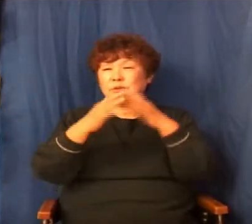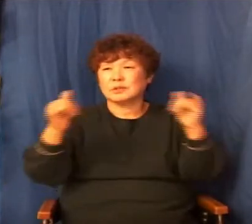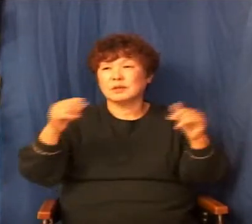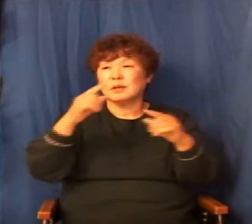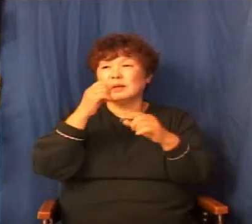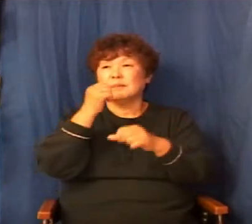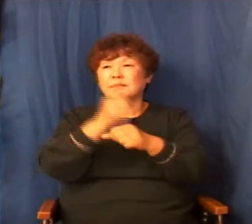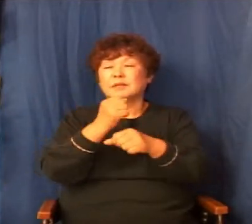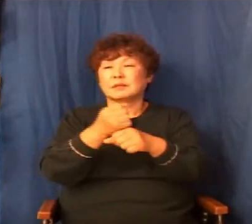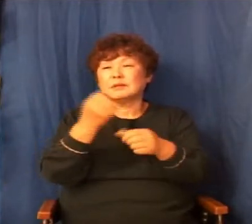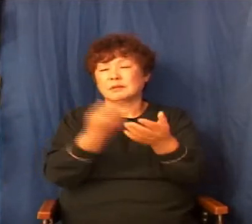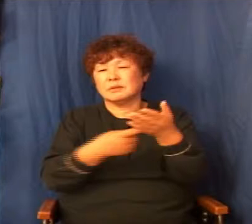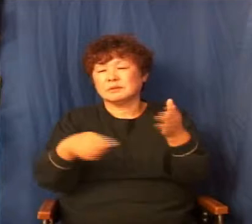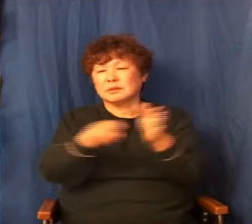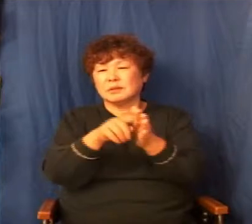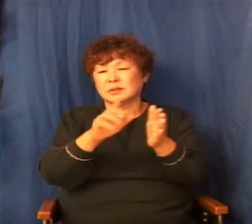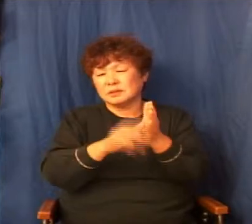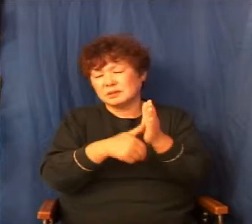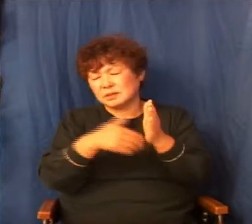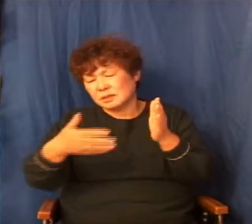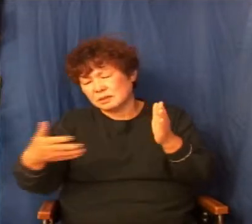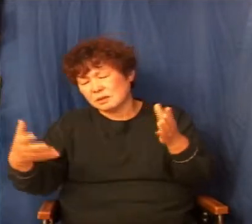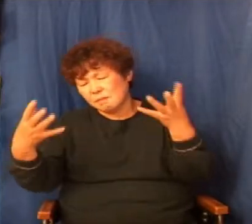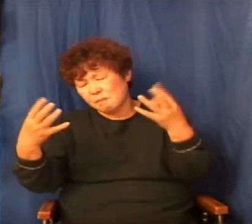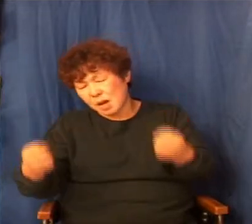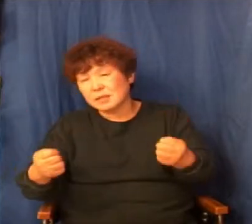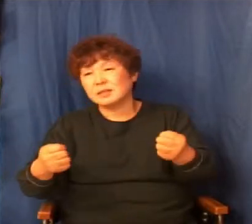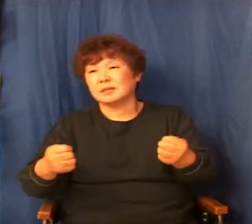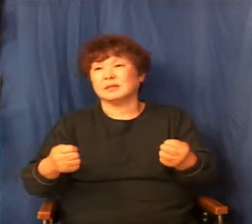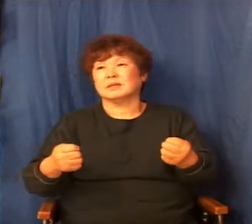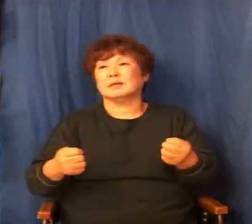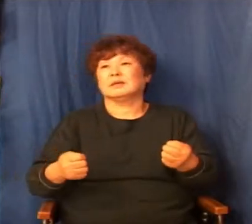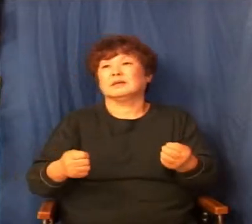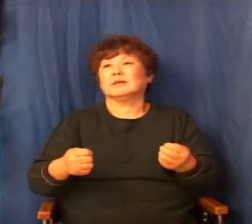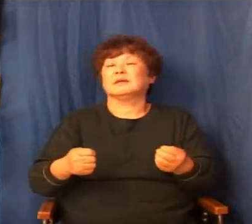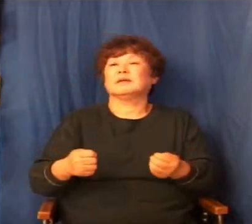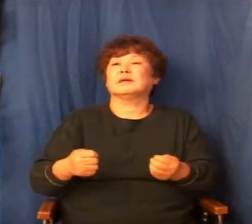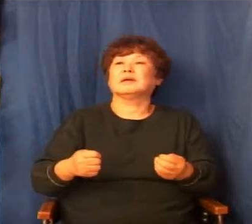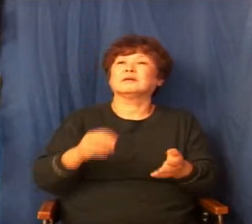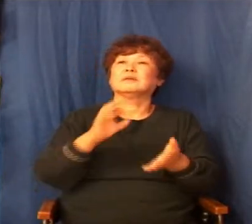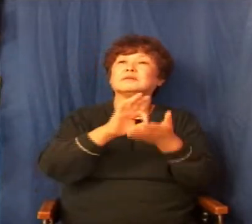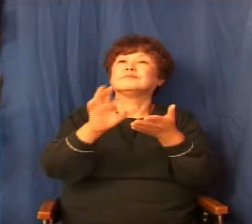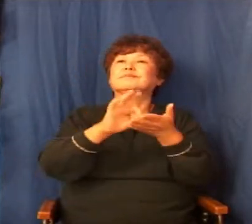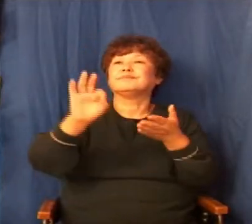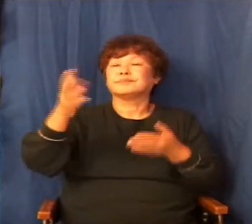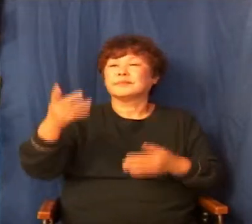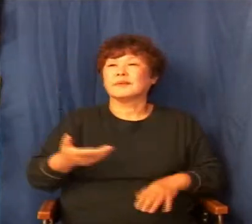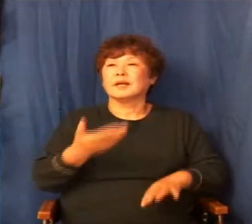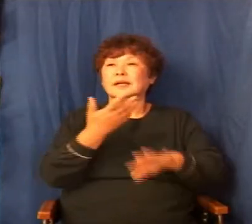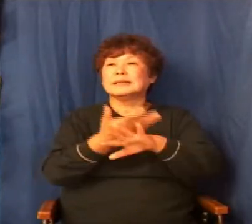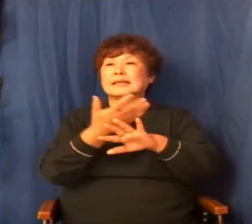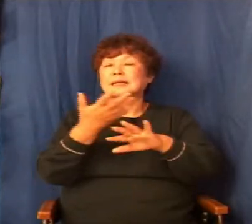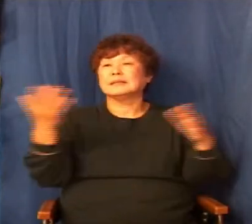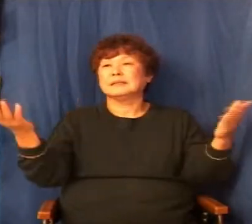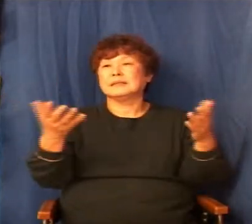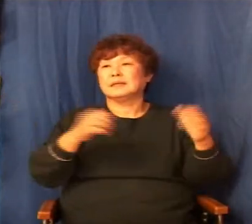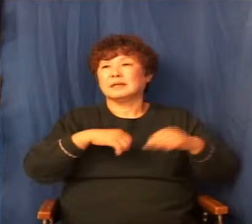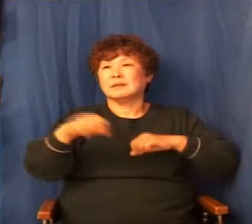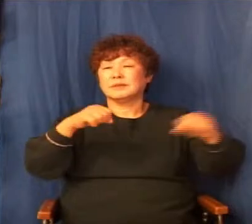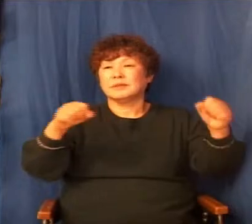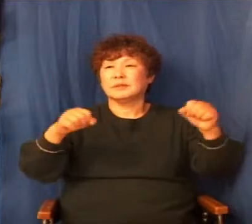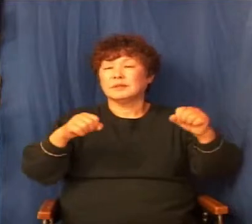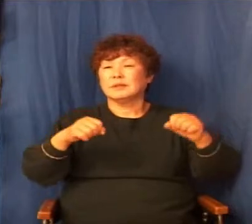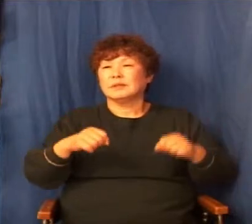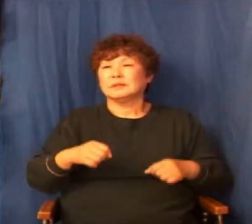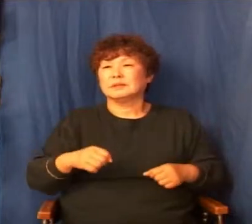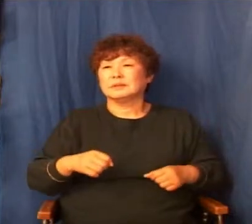시간이 굉장히 오래 걸리는 일입니다 다른 일 하면서 와서 교육받는 거랑 수련회